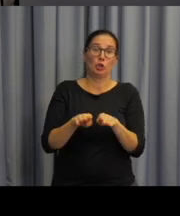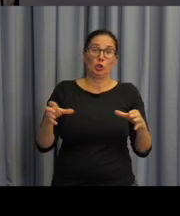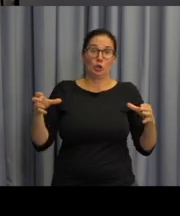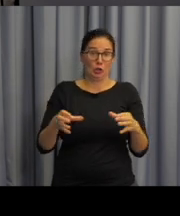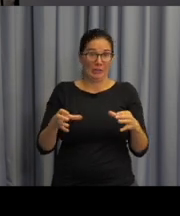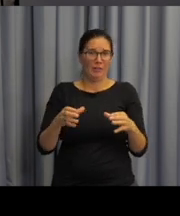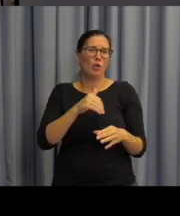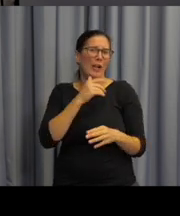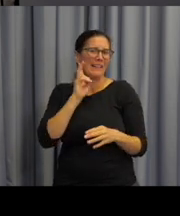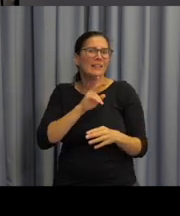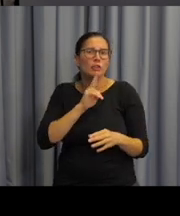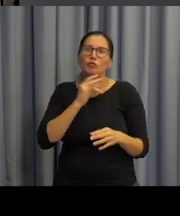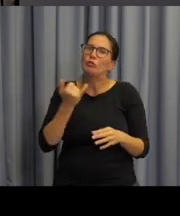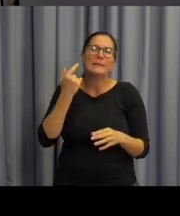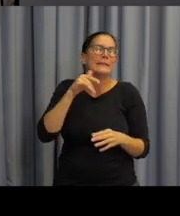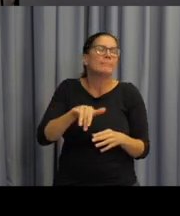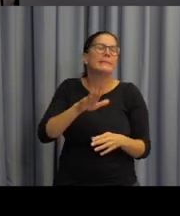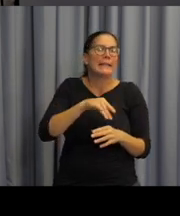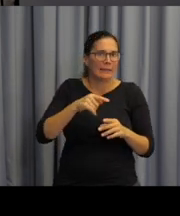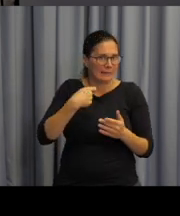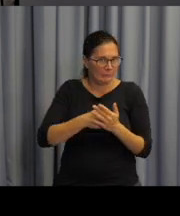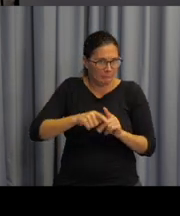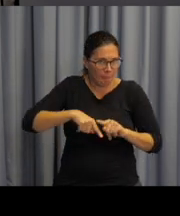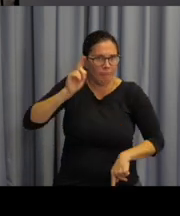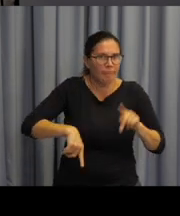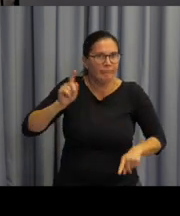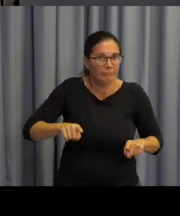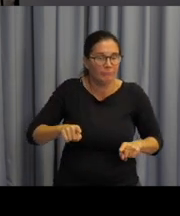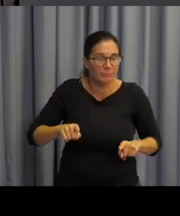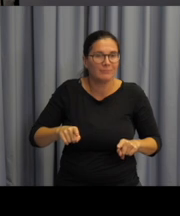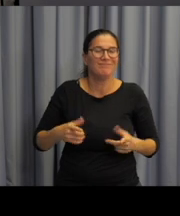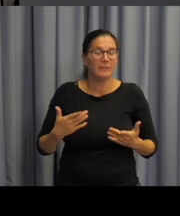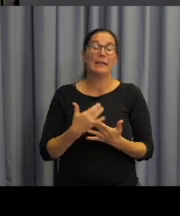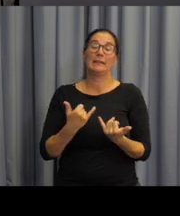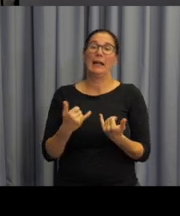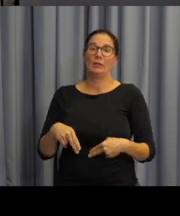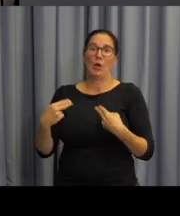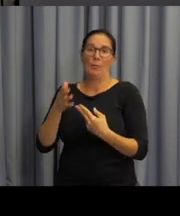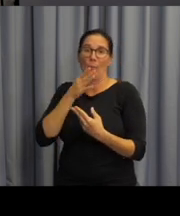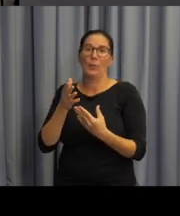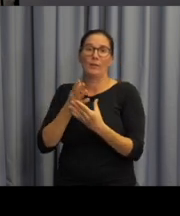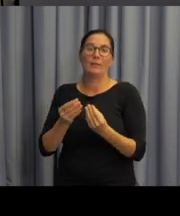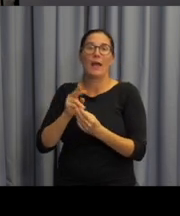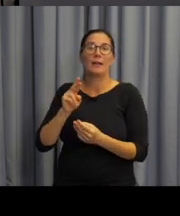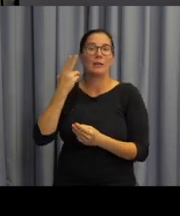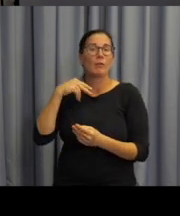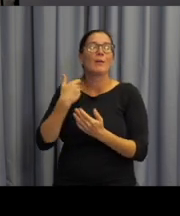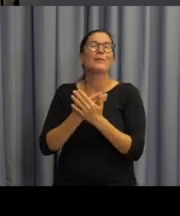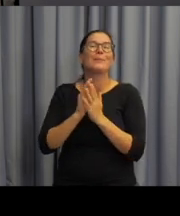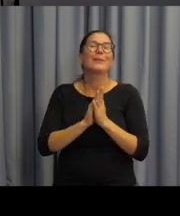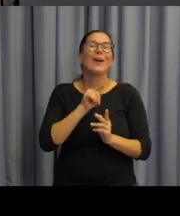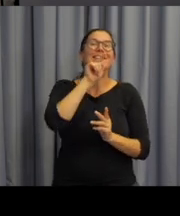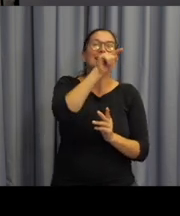suchovým postižením panuje. Nyní bych ráda předala slovo kolegyni Radce Nováková a poprosím